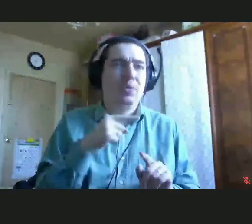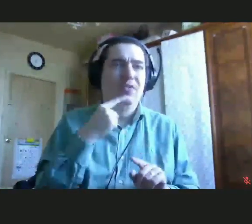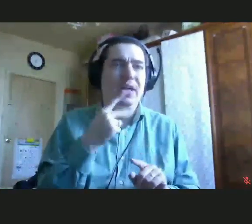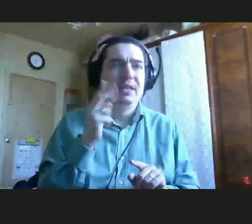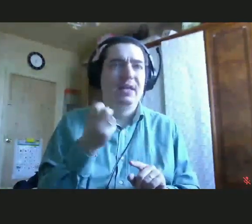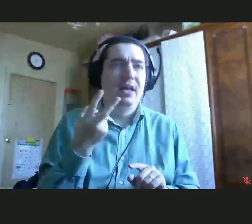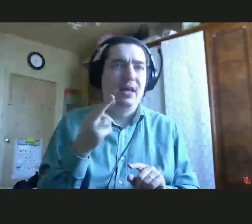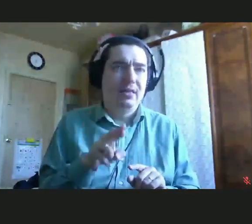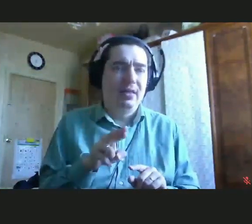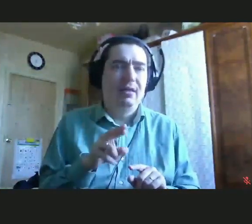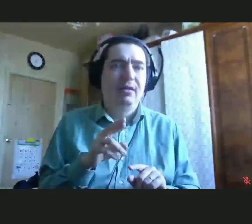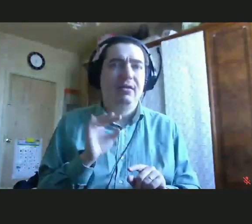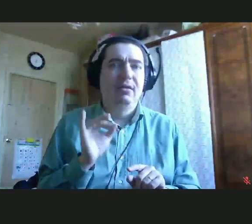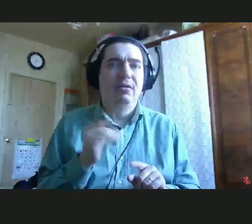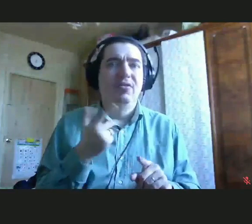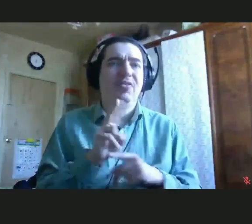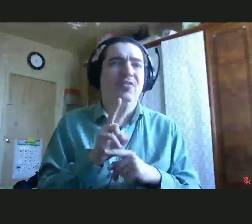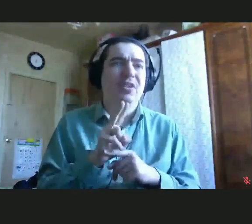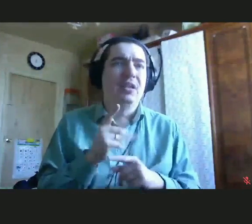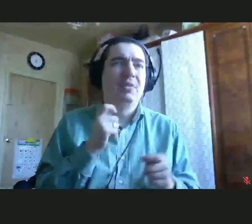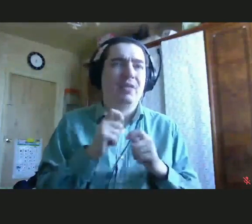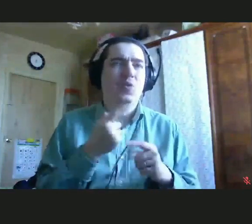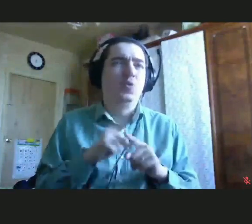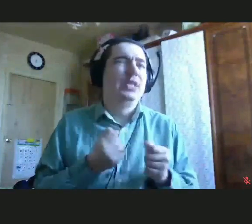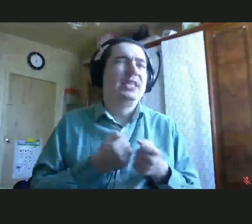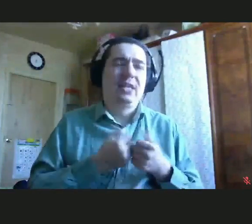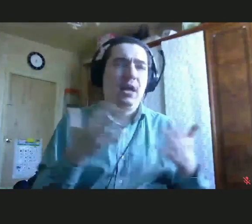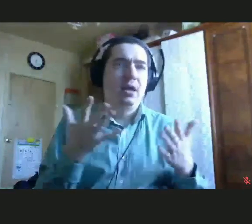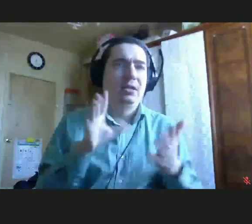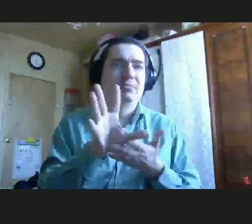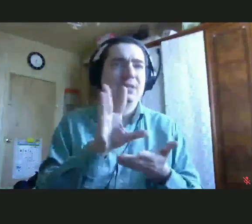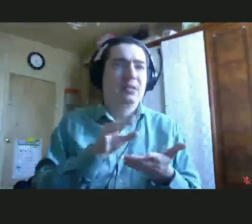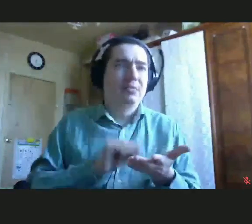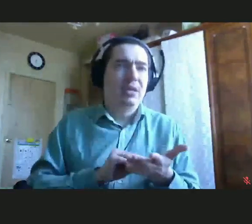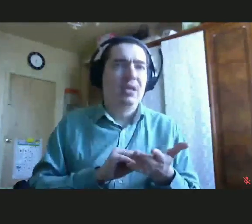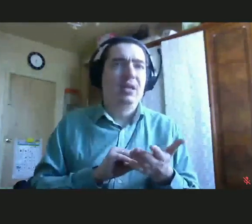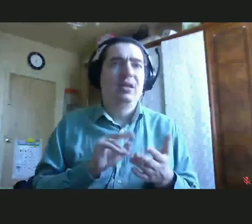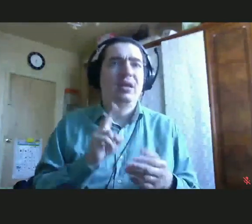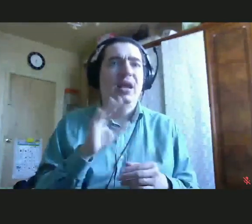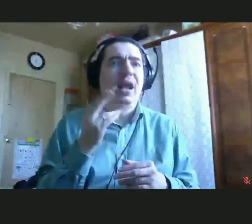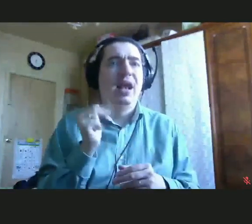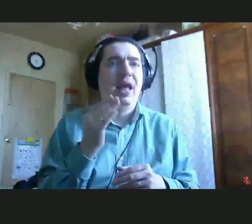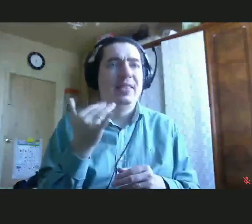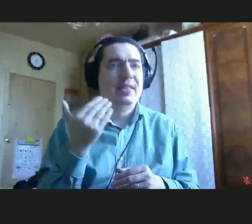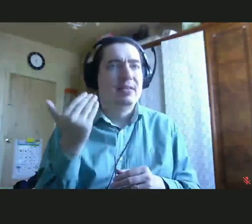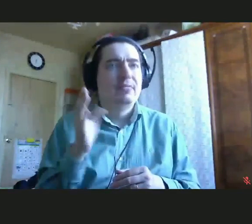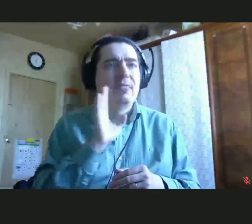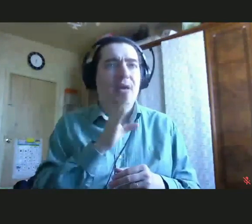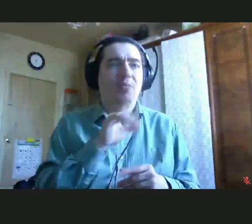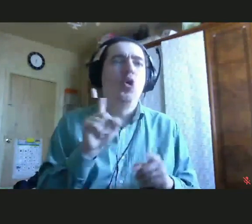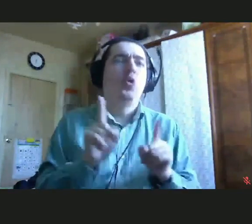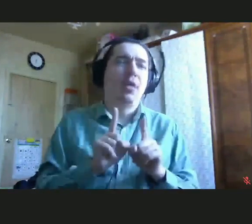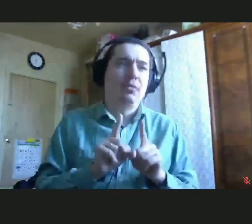Но здесь очень яркий и классный пример в этом видео – это Катина мама, которая моя коллега, и она тоже